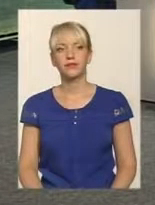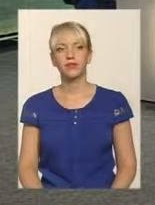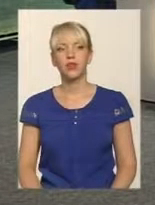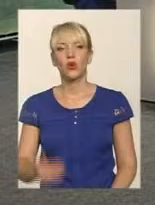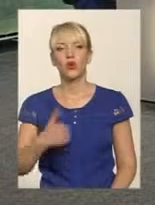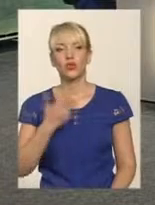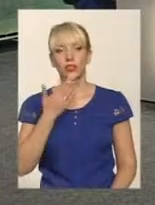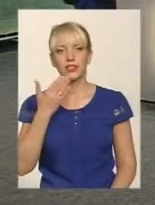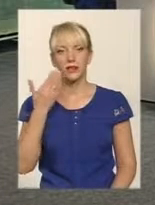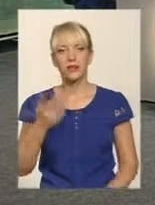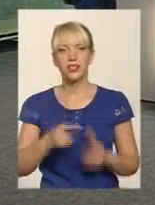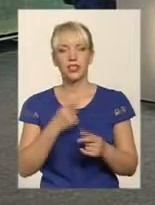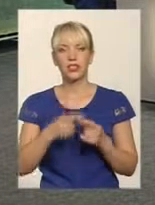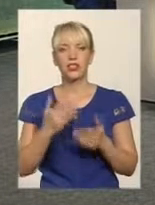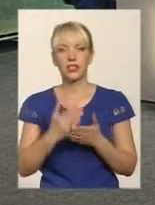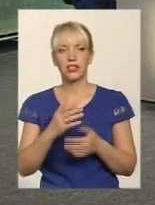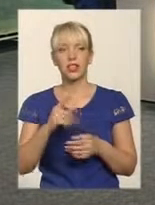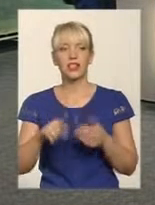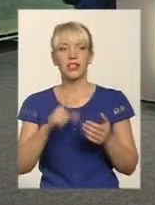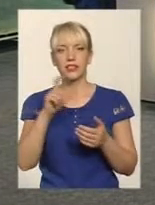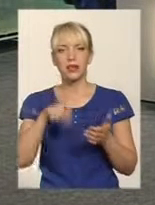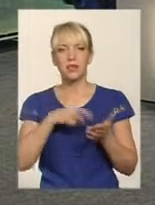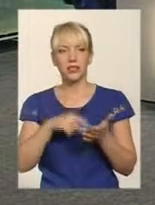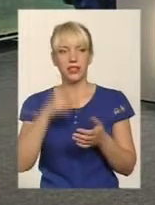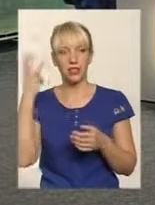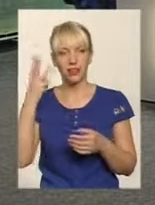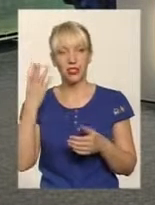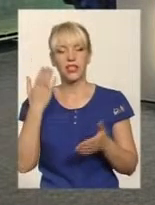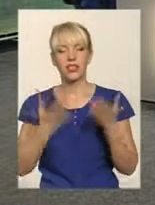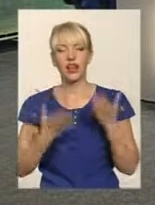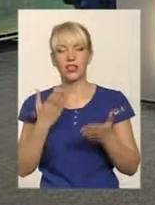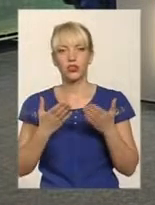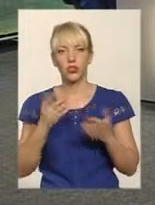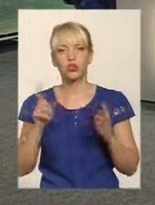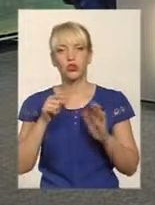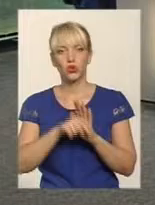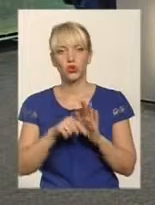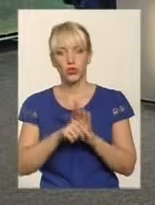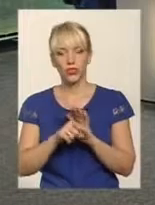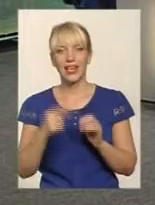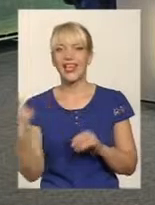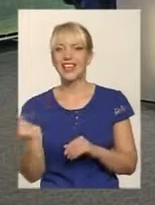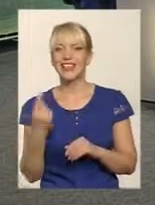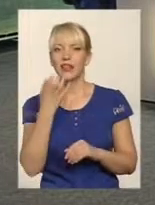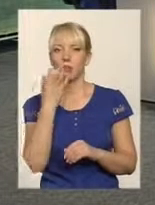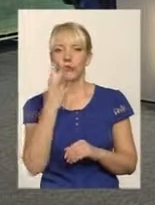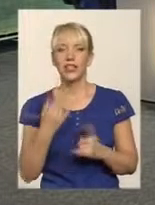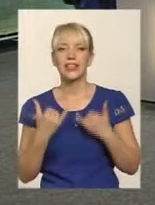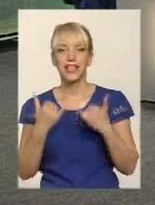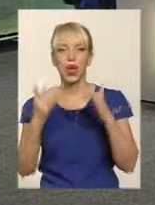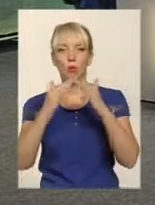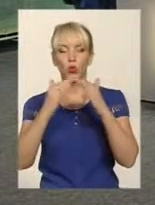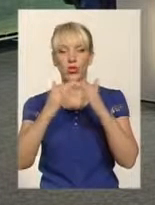хотіла запитати, чи це є мешканець міста Хмельницького? Що стосується лічильника, теплового на будинок.